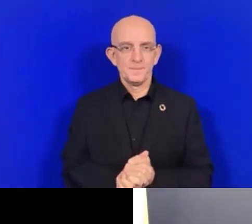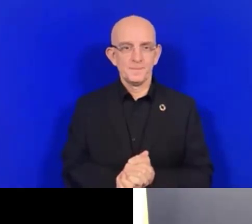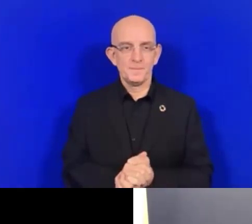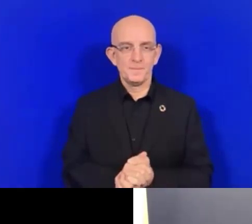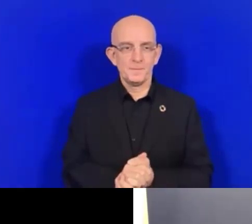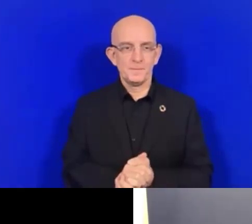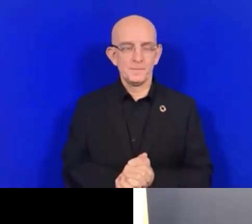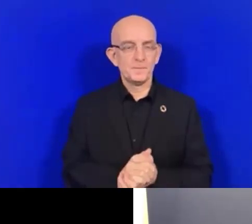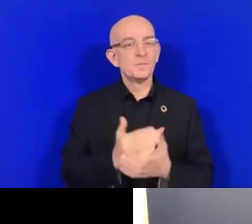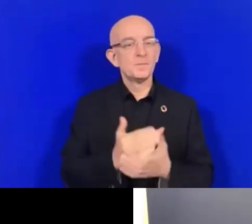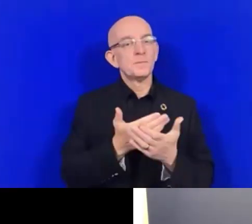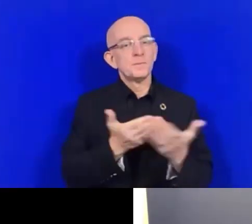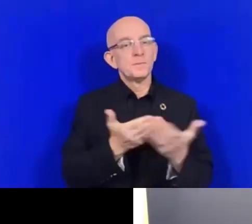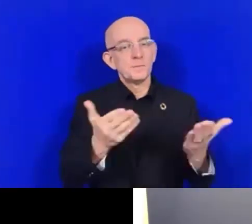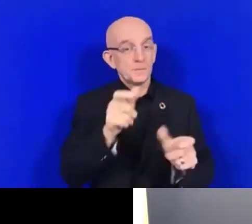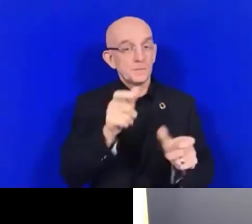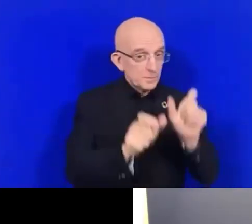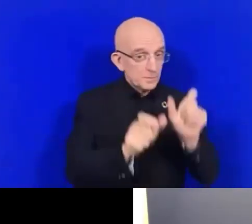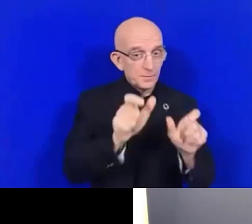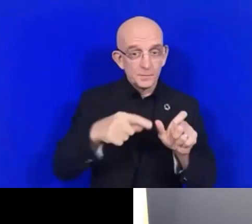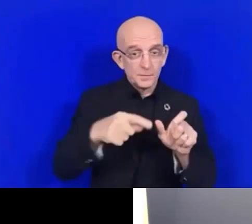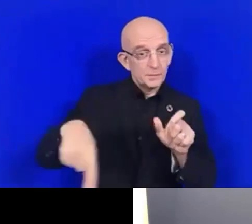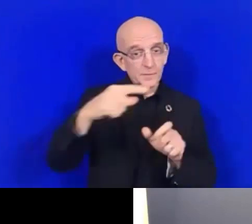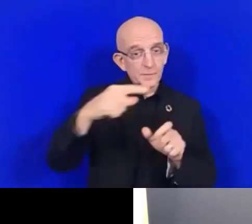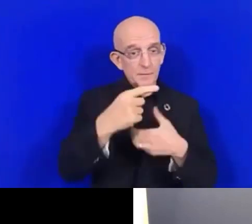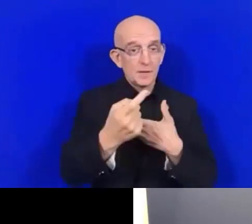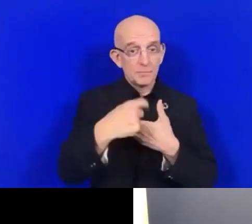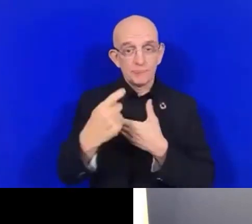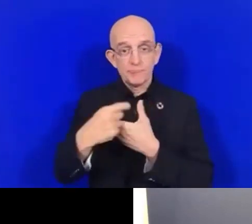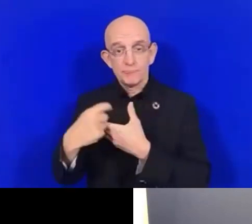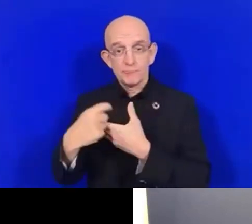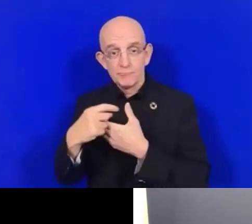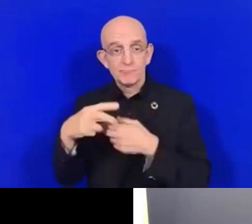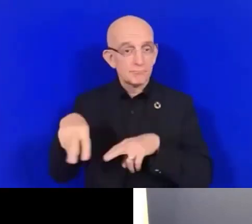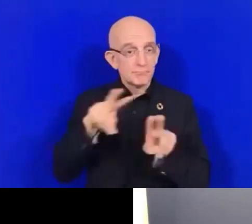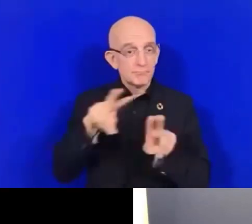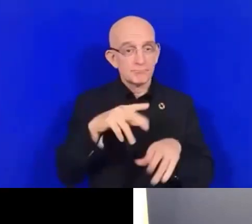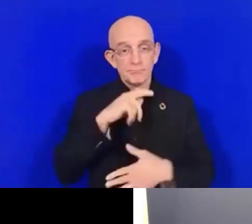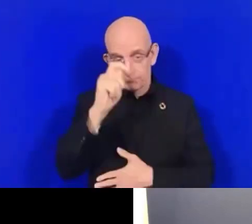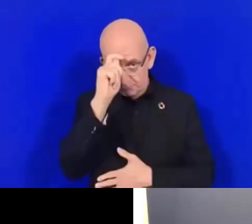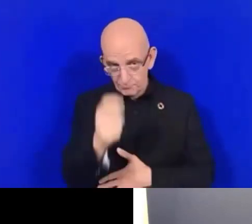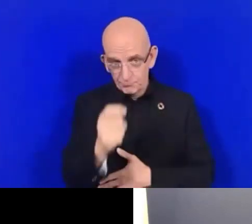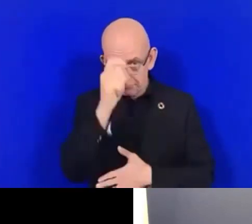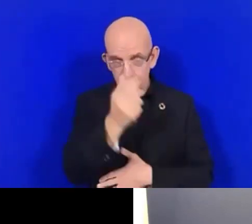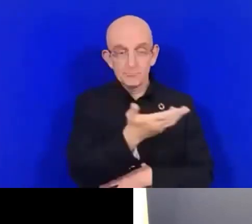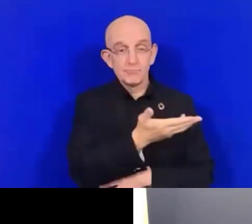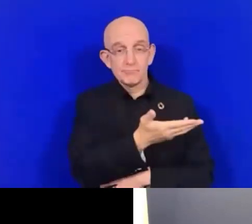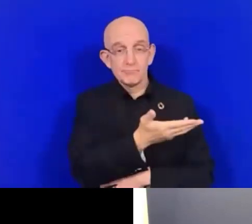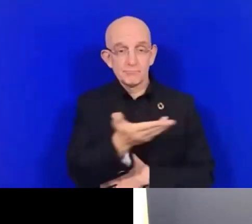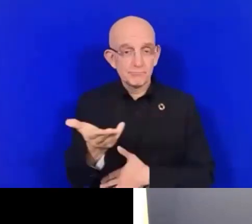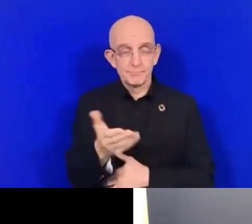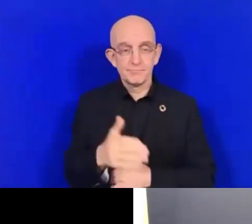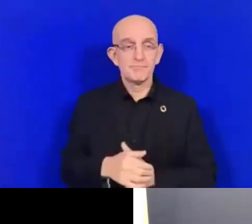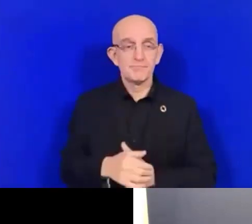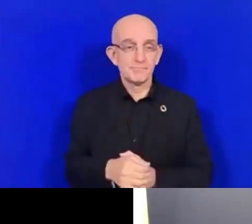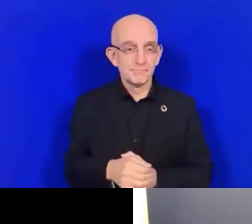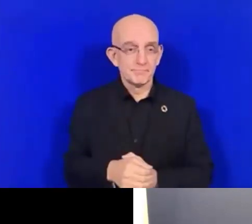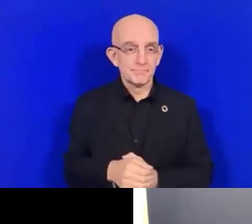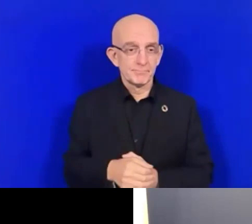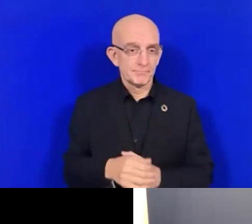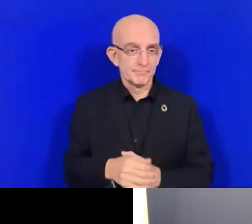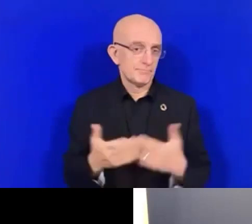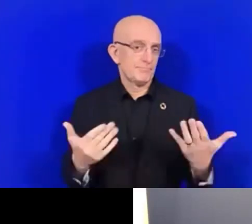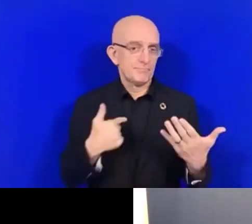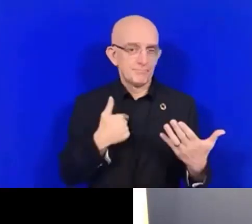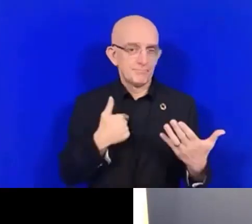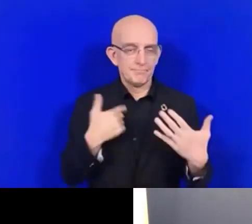vous souhaiter la bienvenue à cet important événement au nom de la Finlande. Alors, les personnes en situation